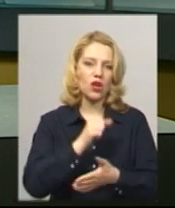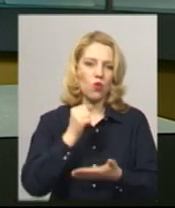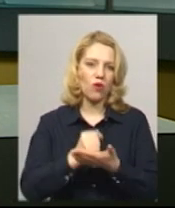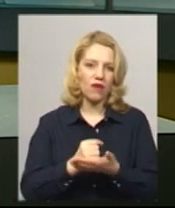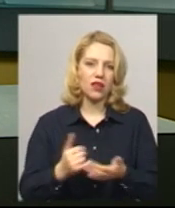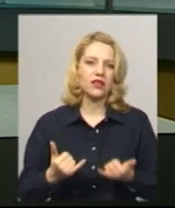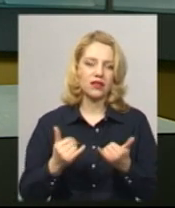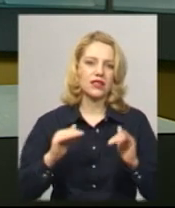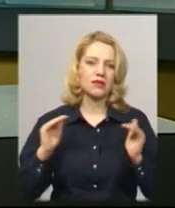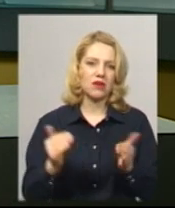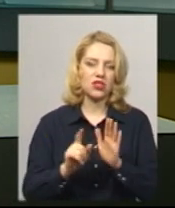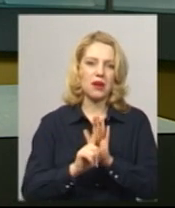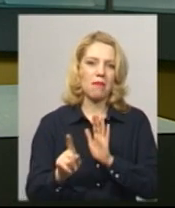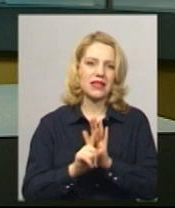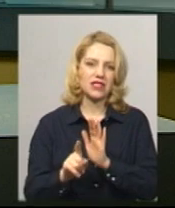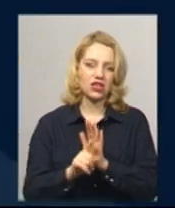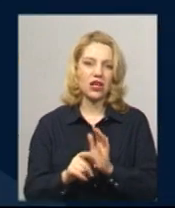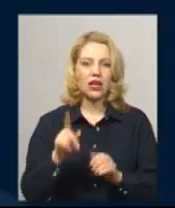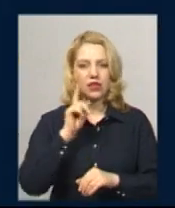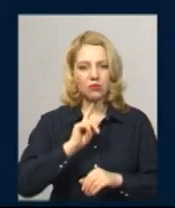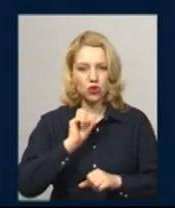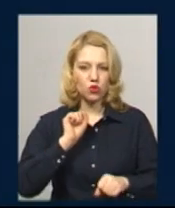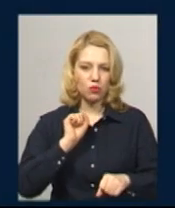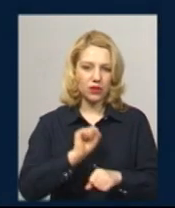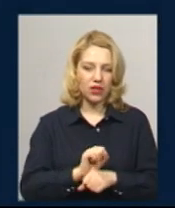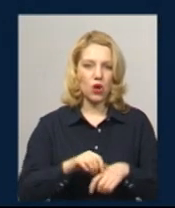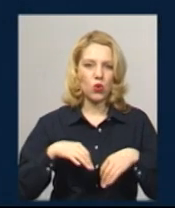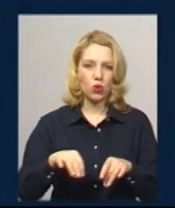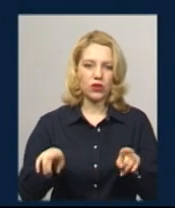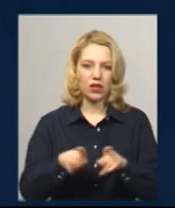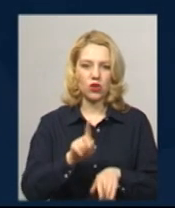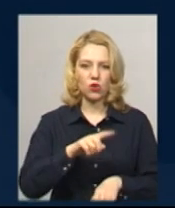пасажиропотоку. Тимчасово зупинити рух такі маршрути.